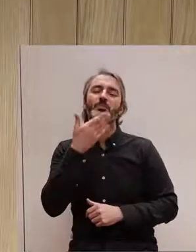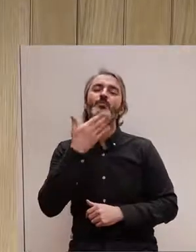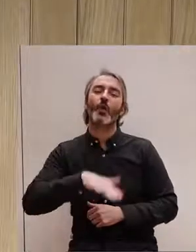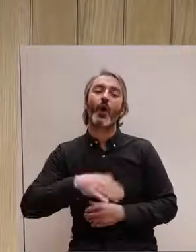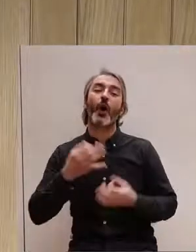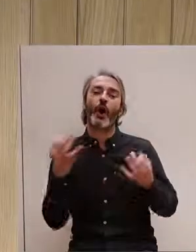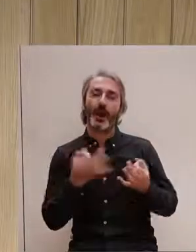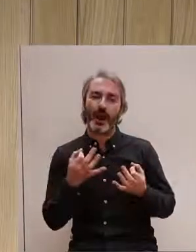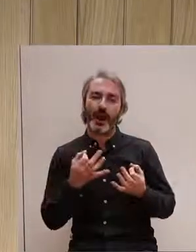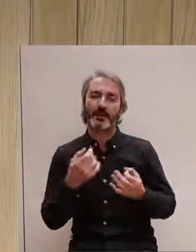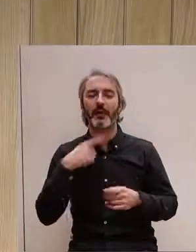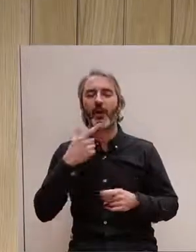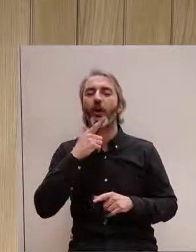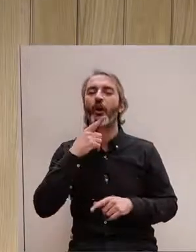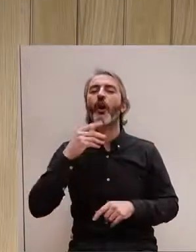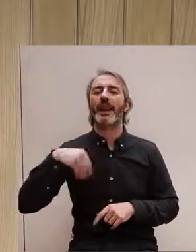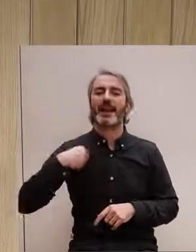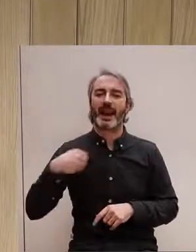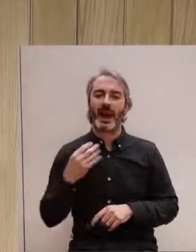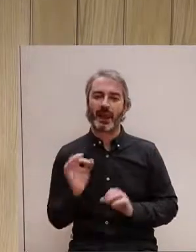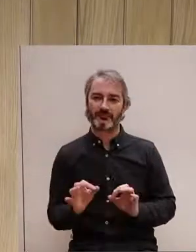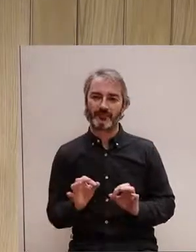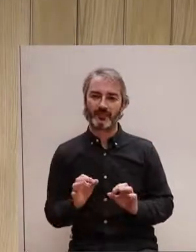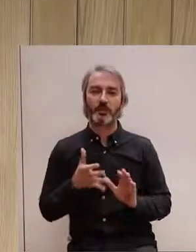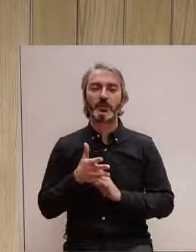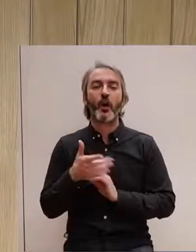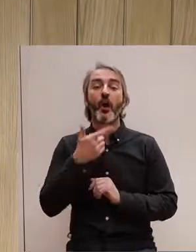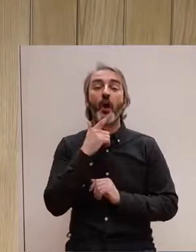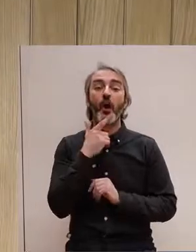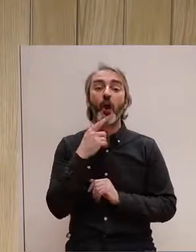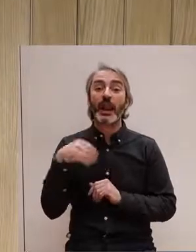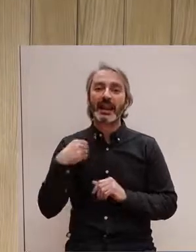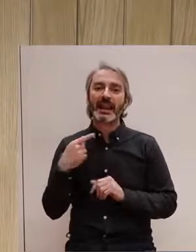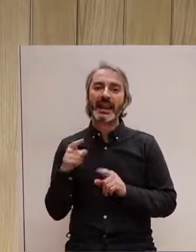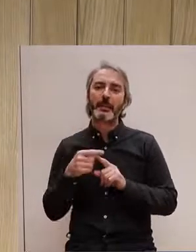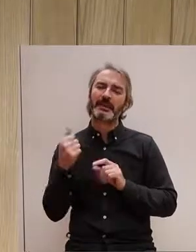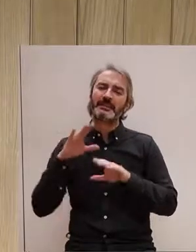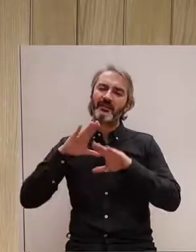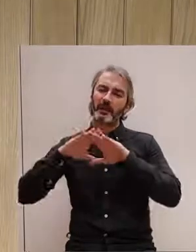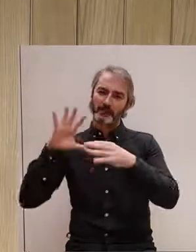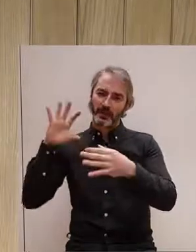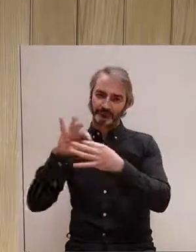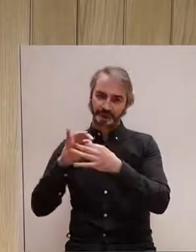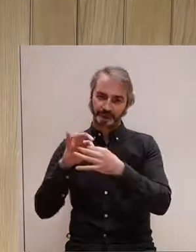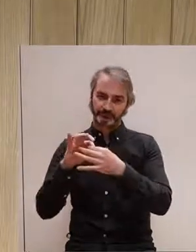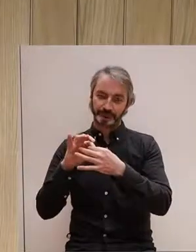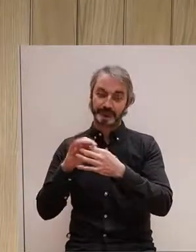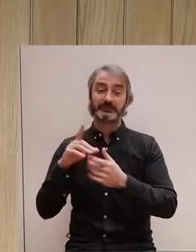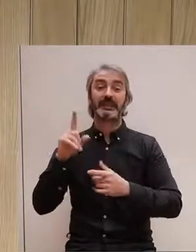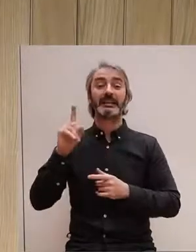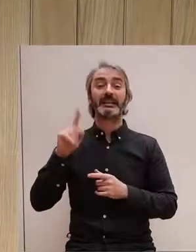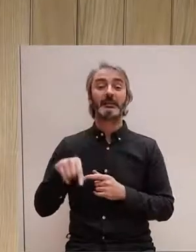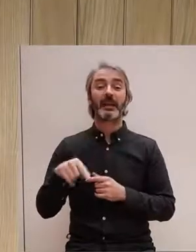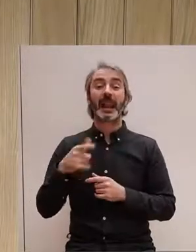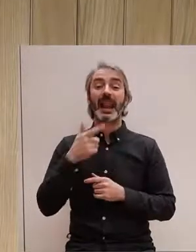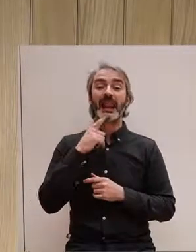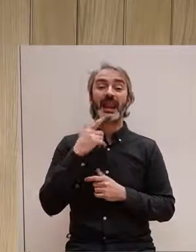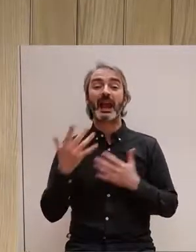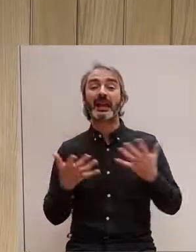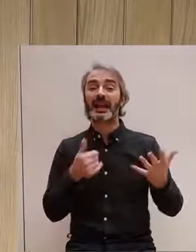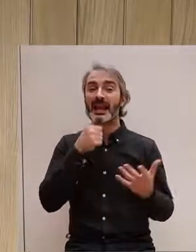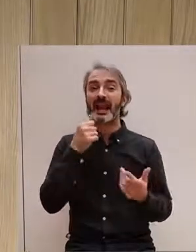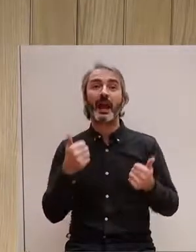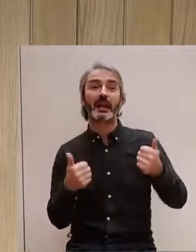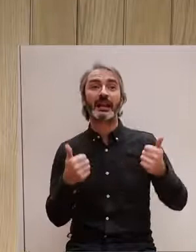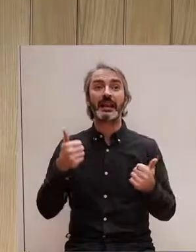eren els liles. Per què? Perquè és un color molt associat al feminisme. entre les dues games de liles vam triar la segona